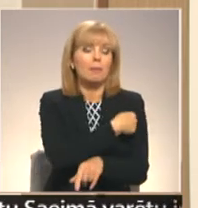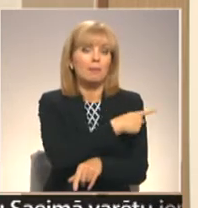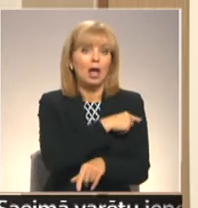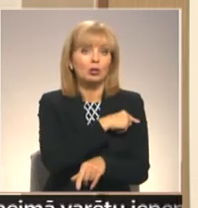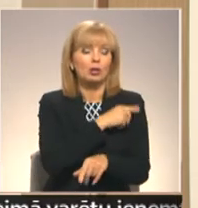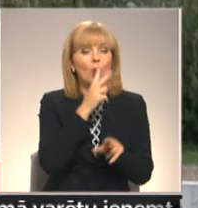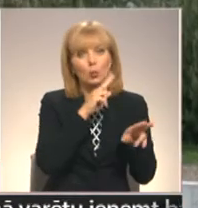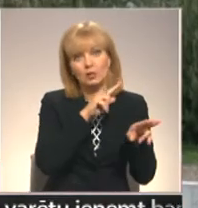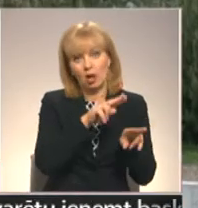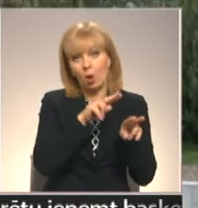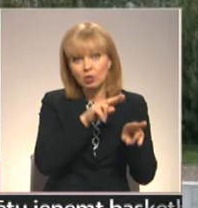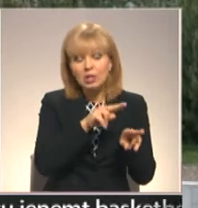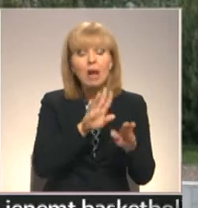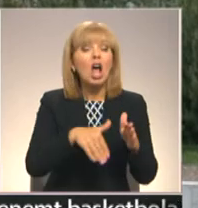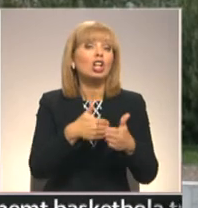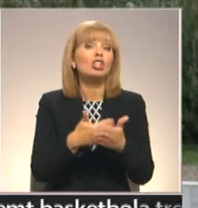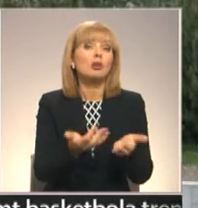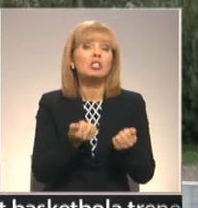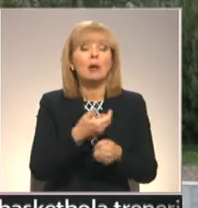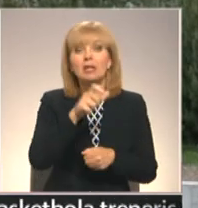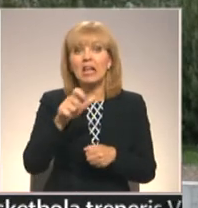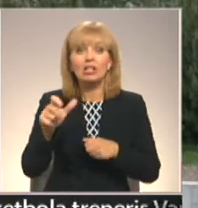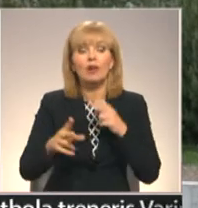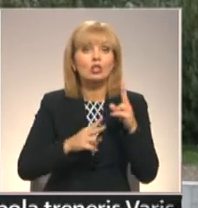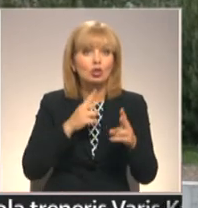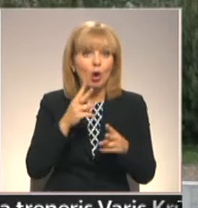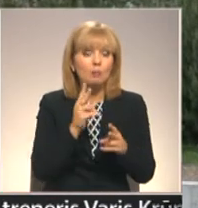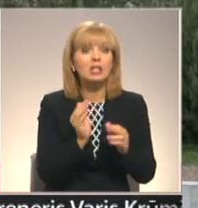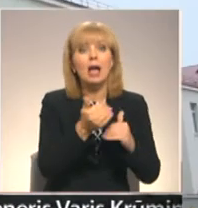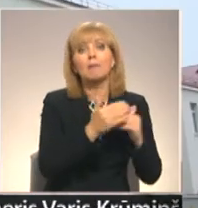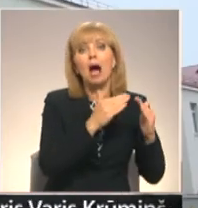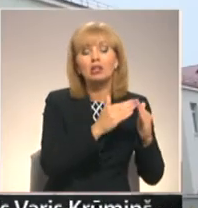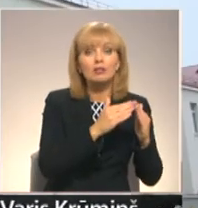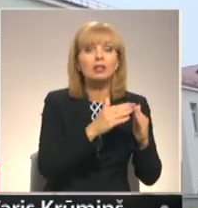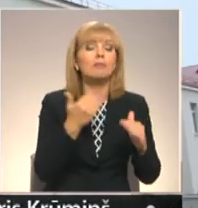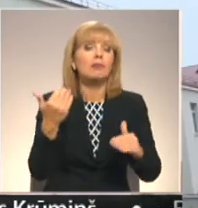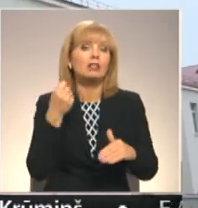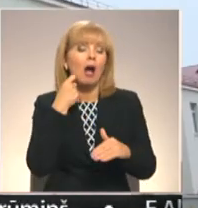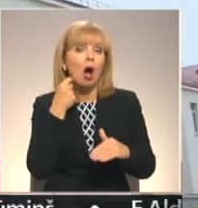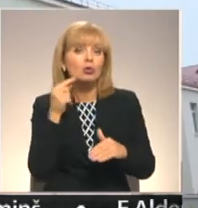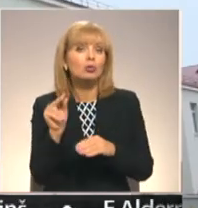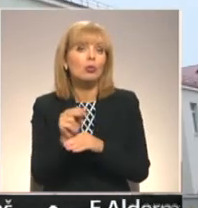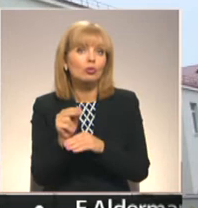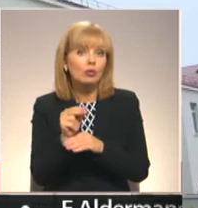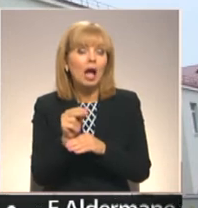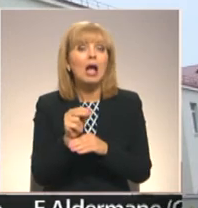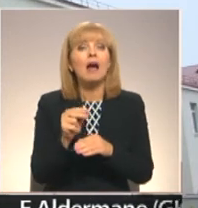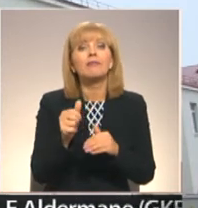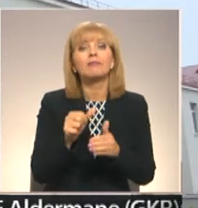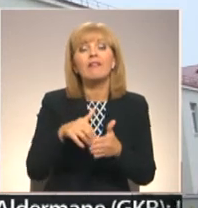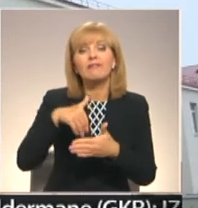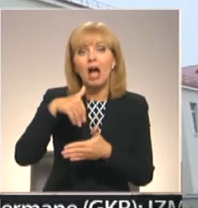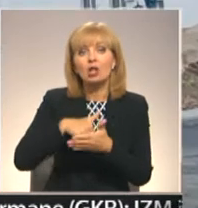uzraudzību. Līdz šim saņemtas iedzīvotāju sūdzības par to, ka patvērsmē atskurptuvē vieta pilsētas vēsturiskajā centrā blakus skolē un